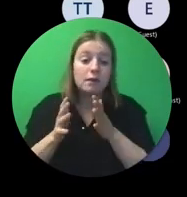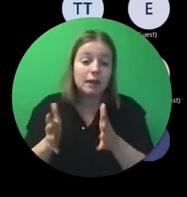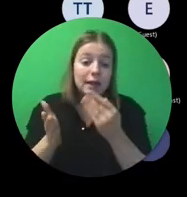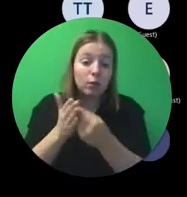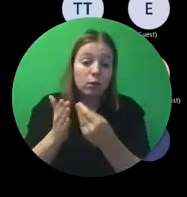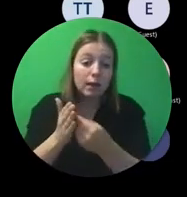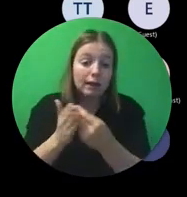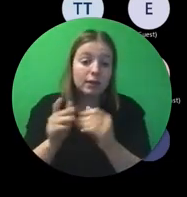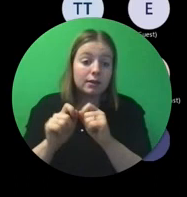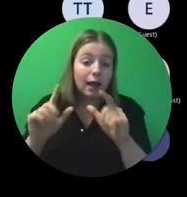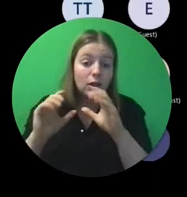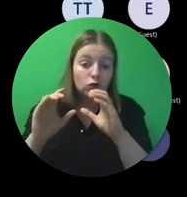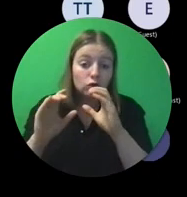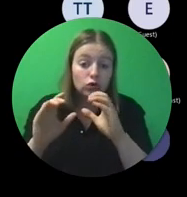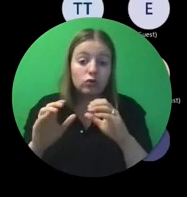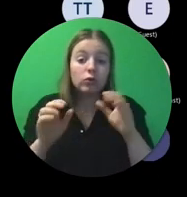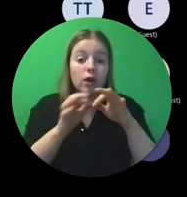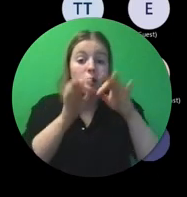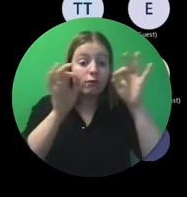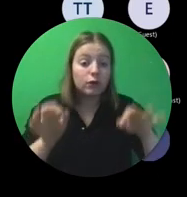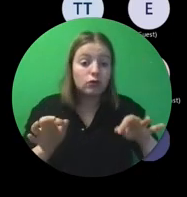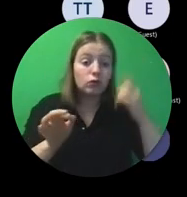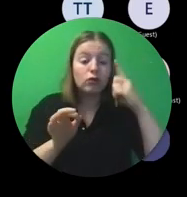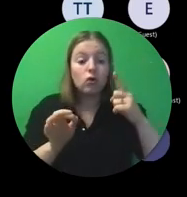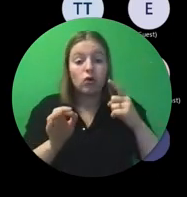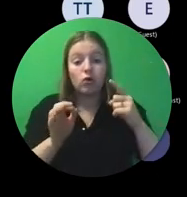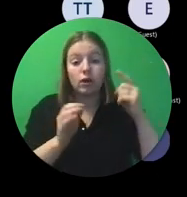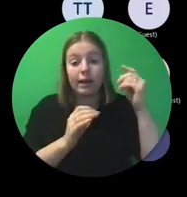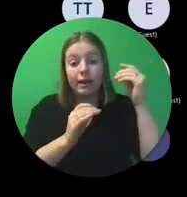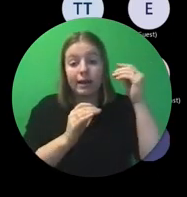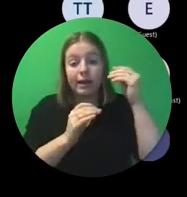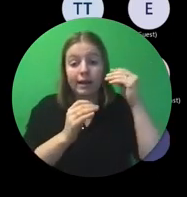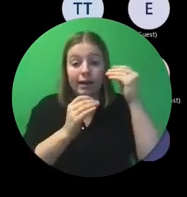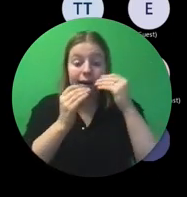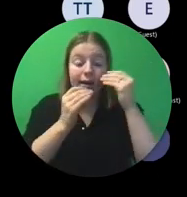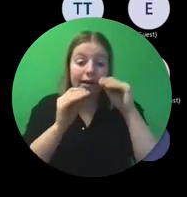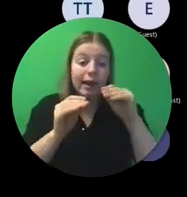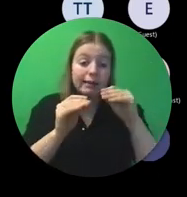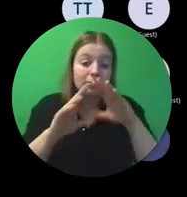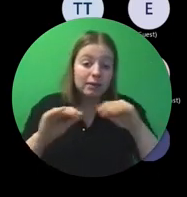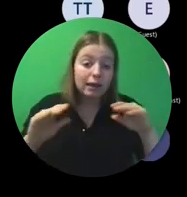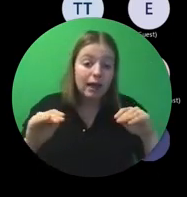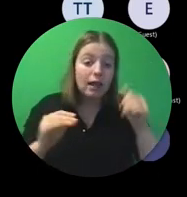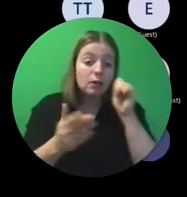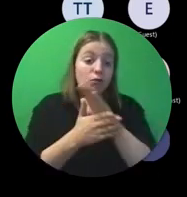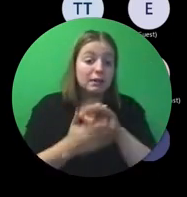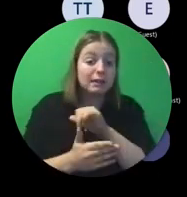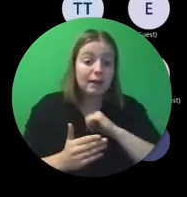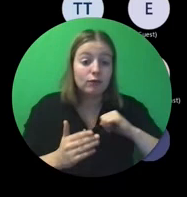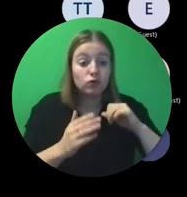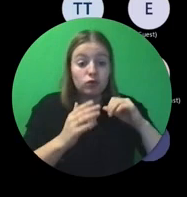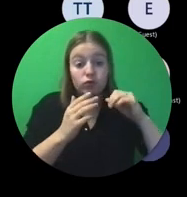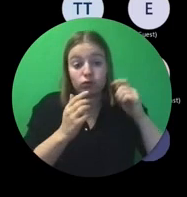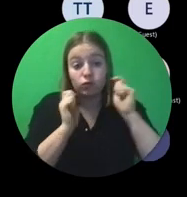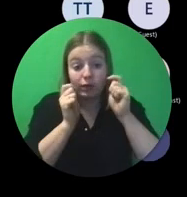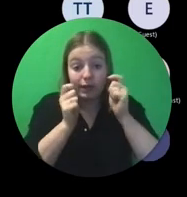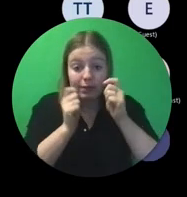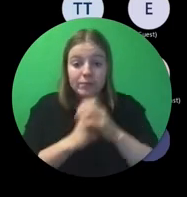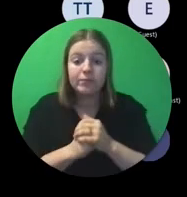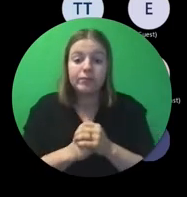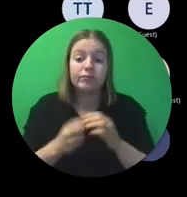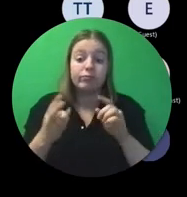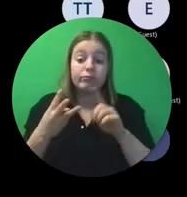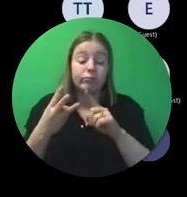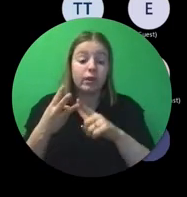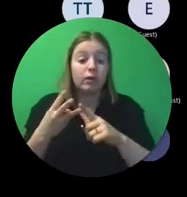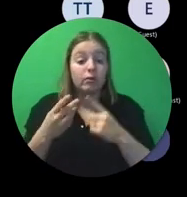taalkursus. Een factuur voor lesmateriaal, als dat zelfstudiemateriaal was. Een verklaring op eerdesnoods. Als